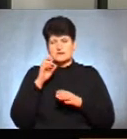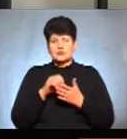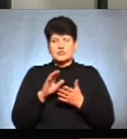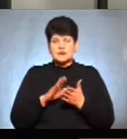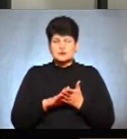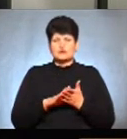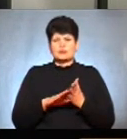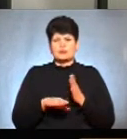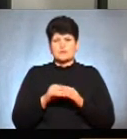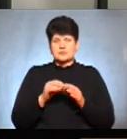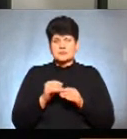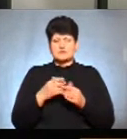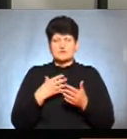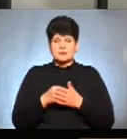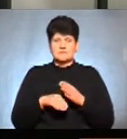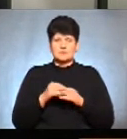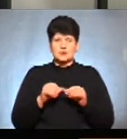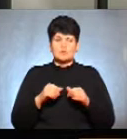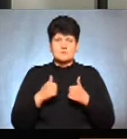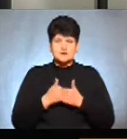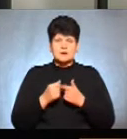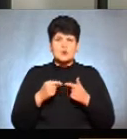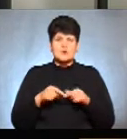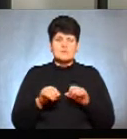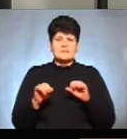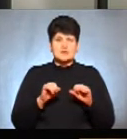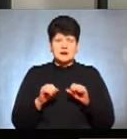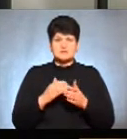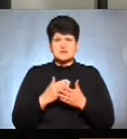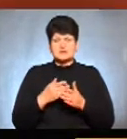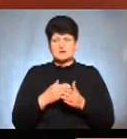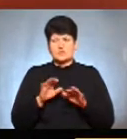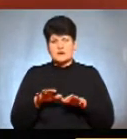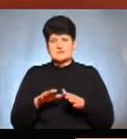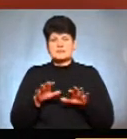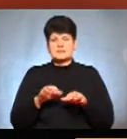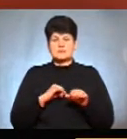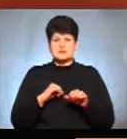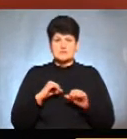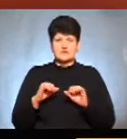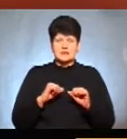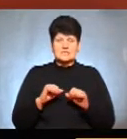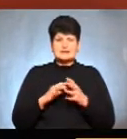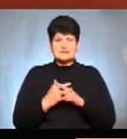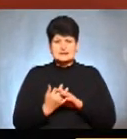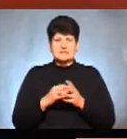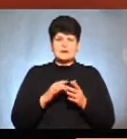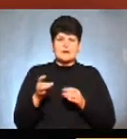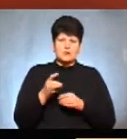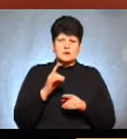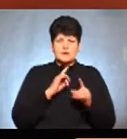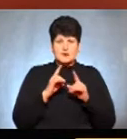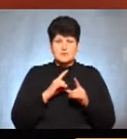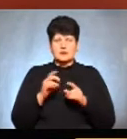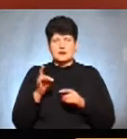дільничними виборчими комісіями, а по-третє, органами влади. Мається на увазі і місцеве голосування, тобто сільські, селищні, міські ради, районні ради, районні